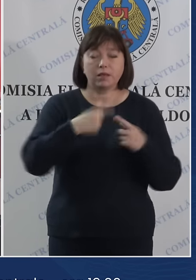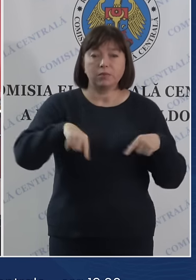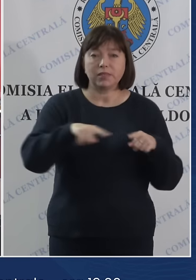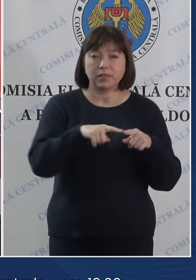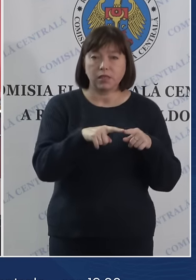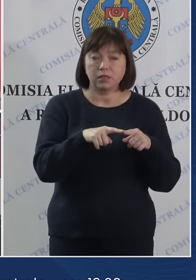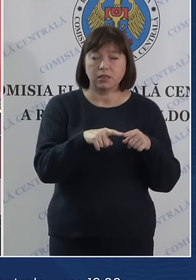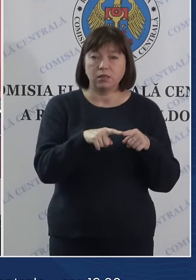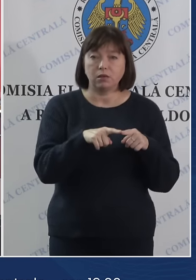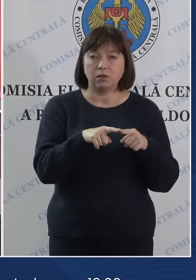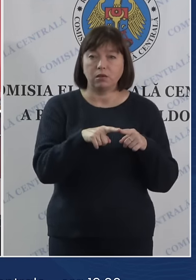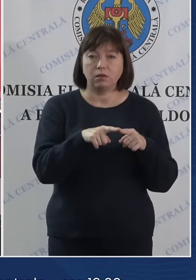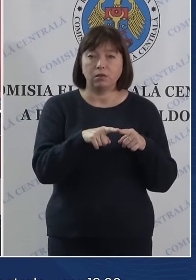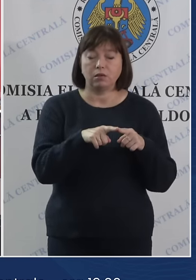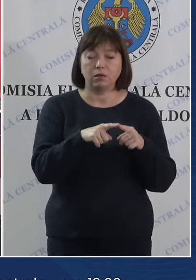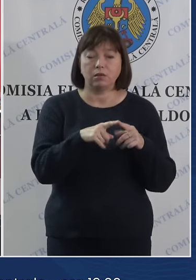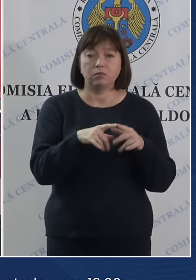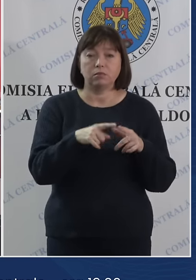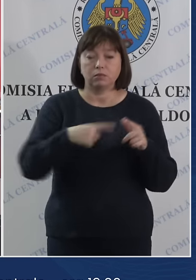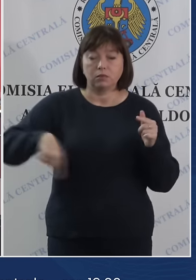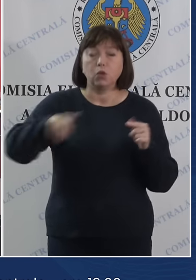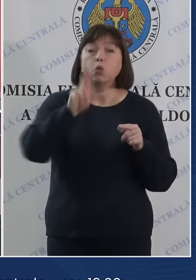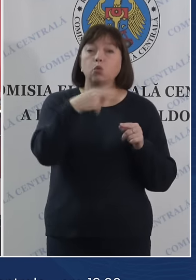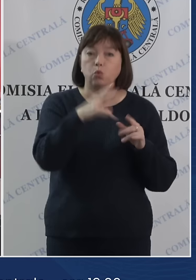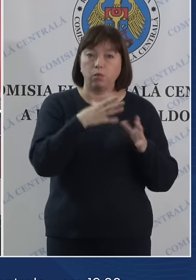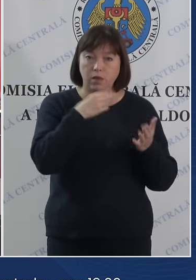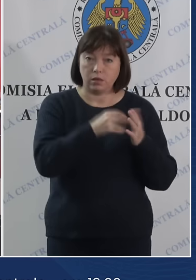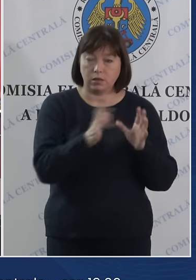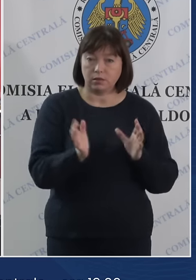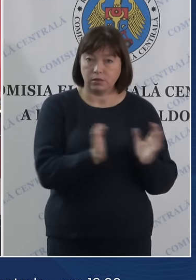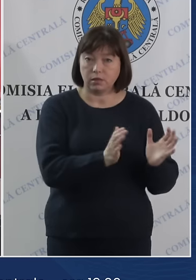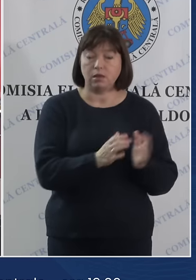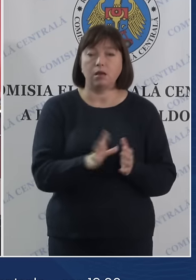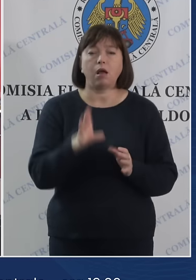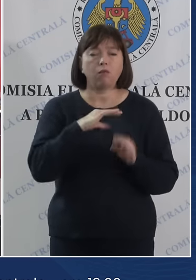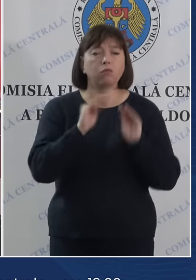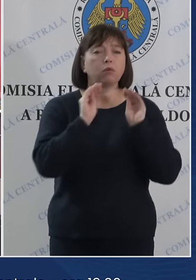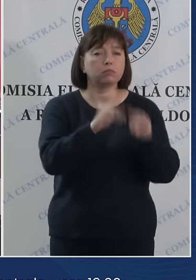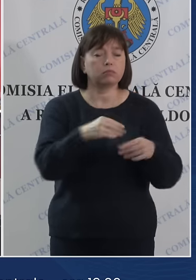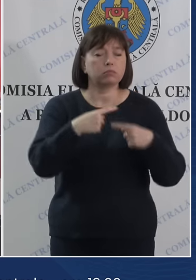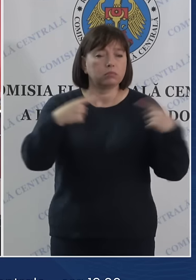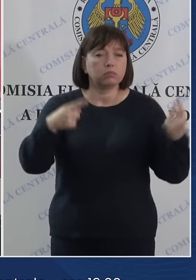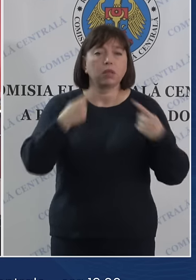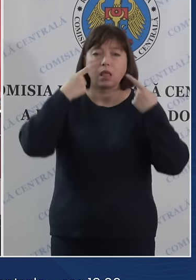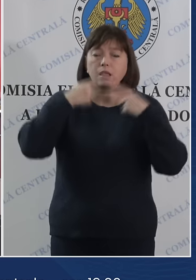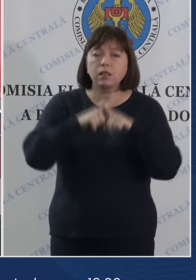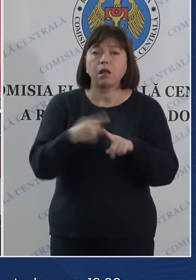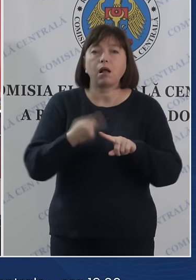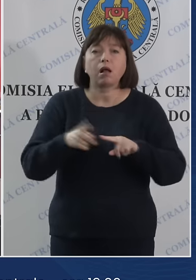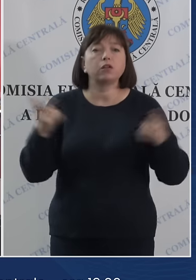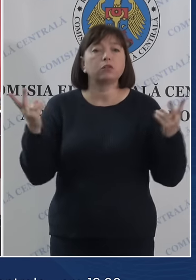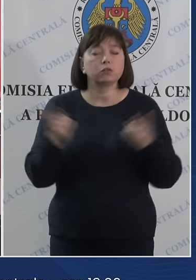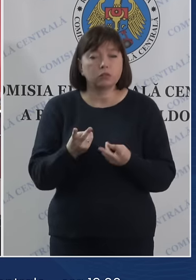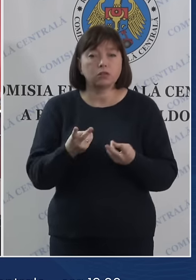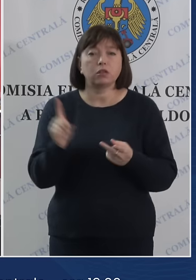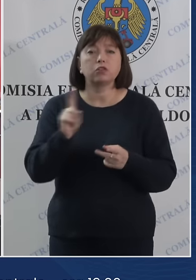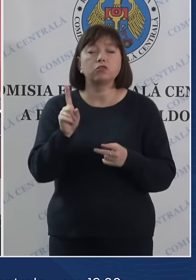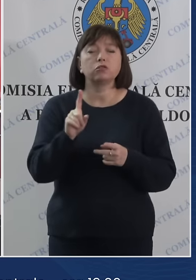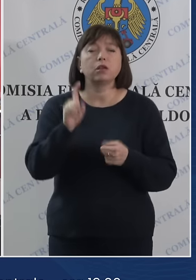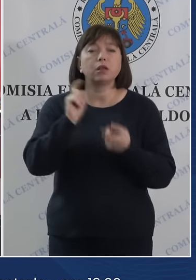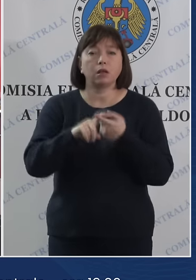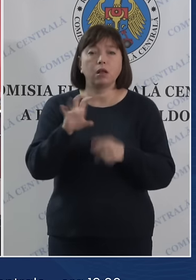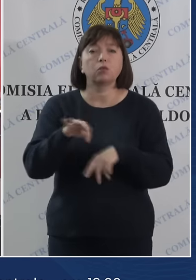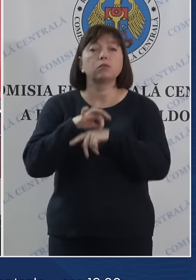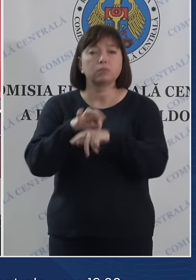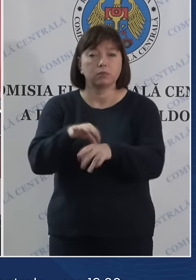de circumscripție a Dubăsari. Au fost votați cu toată tehnică necesară cu referire la desășurare a